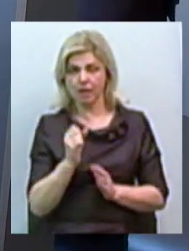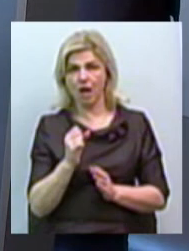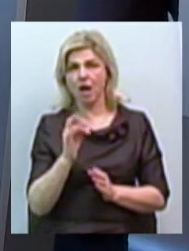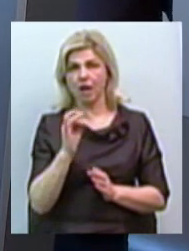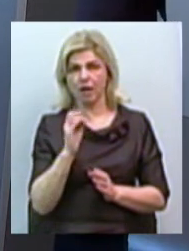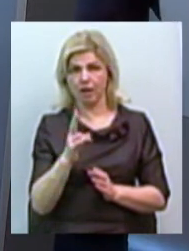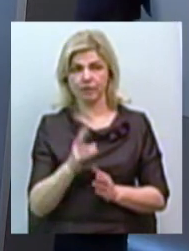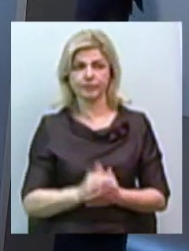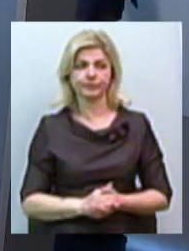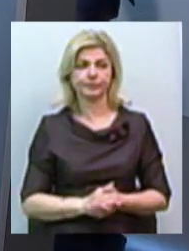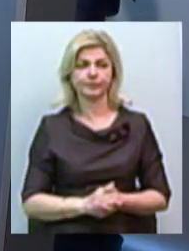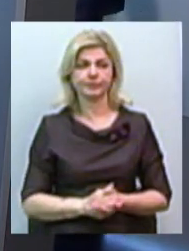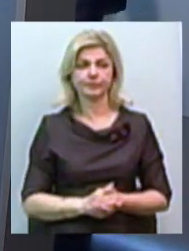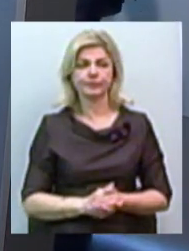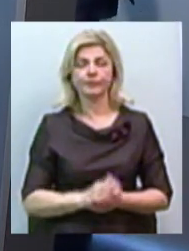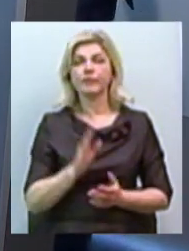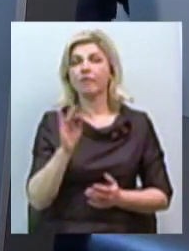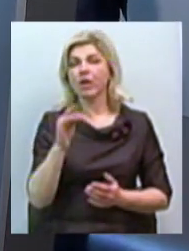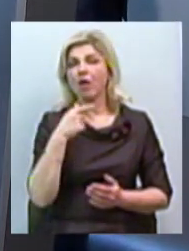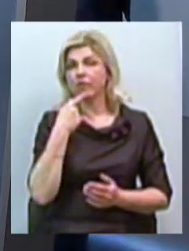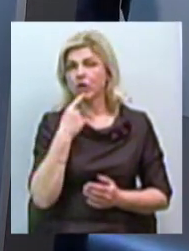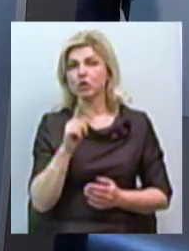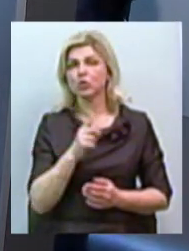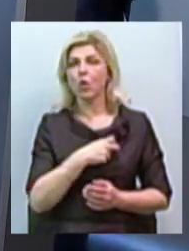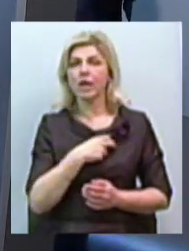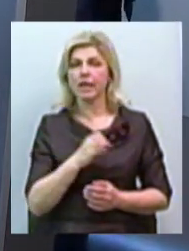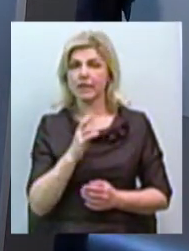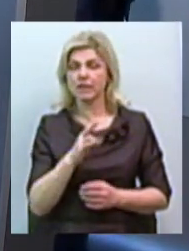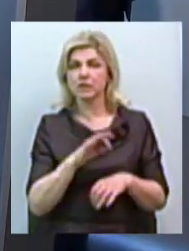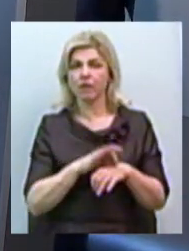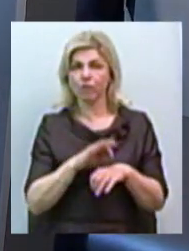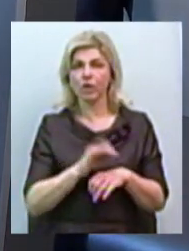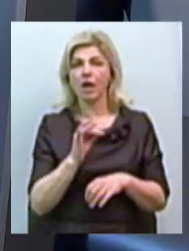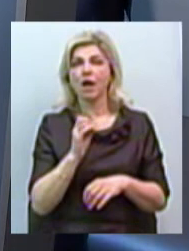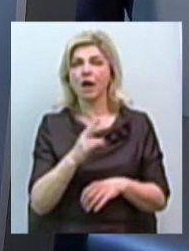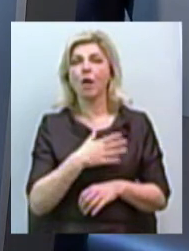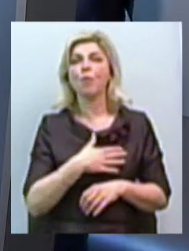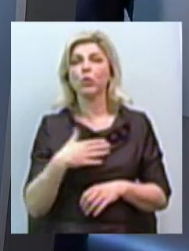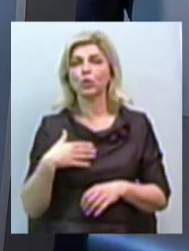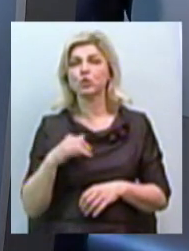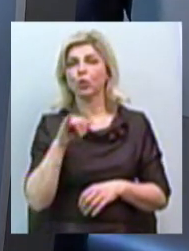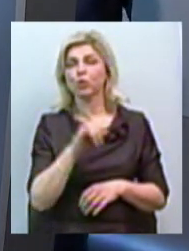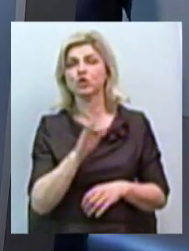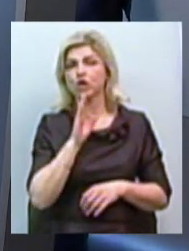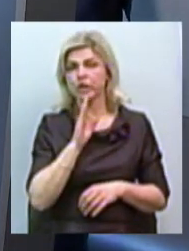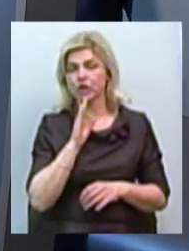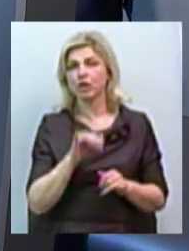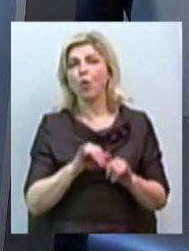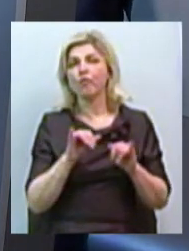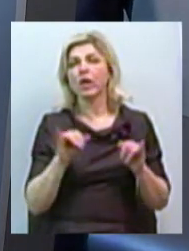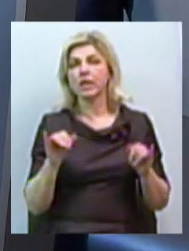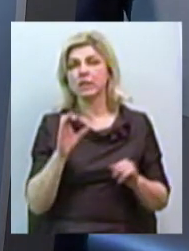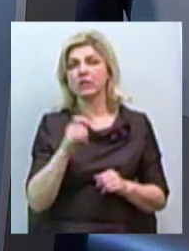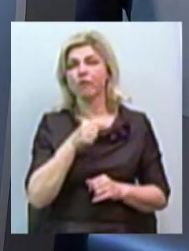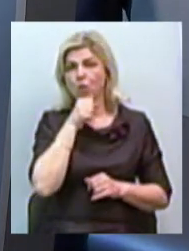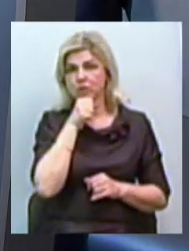Ви зазначили, що ризик захворіти на рак молочної залози у жінок зростає з віком. А